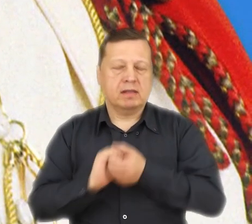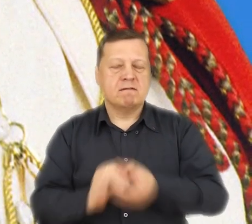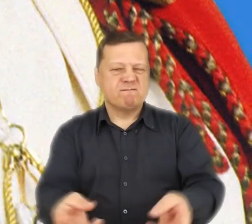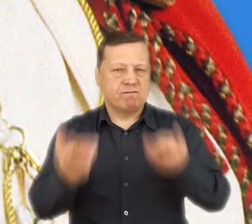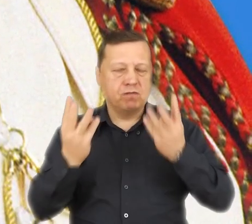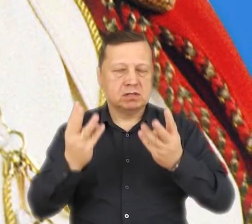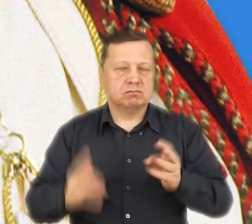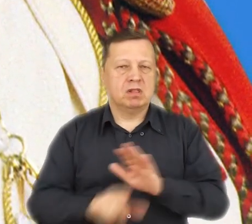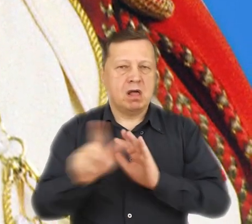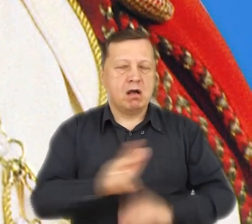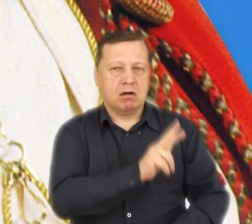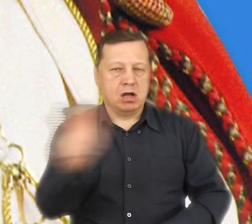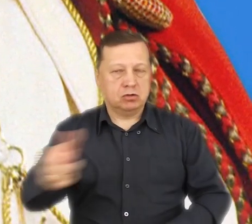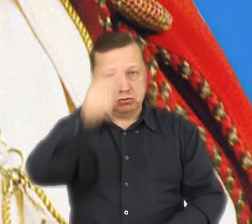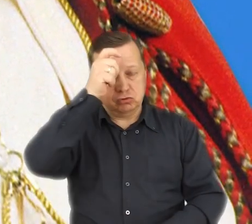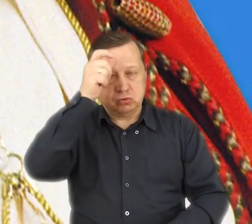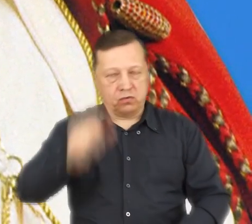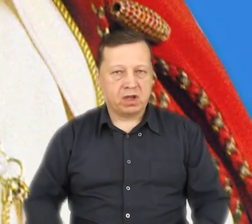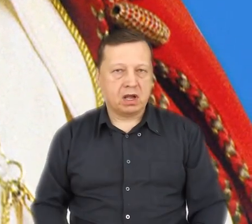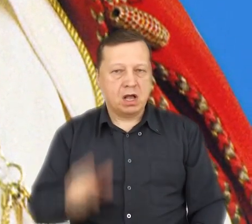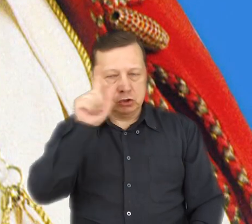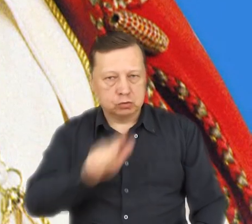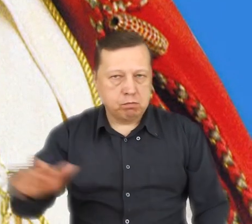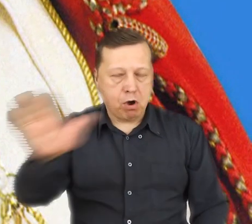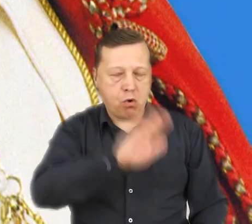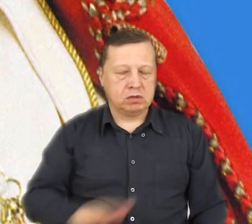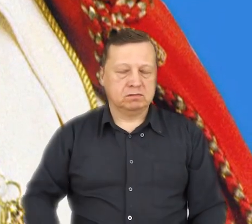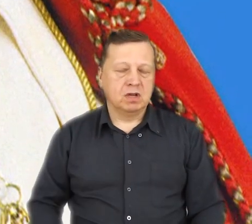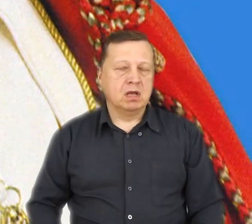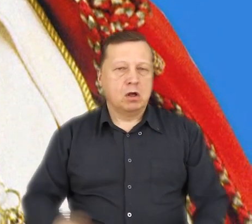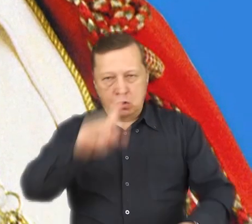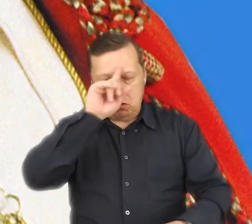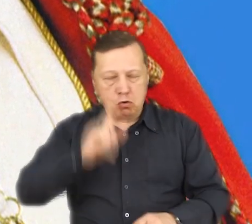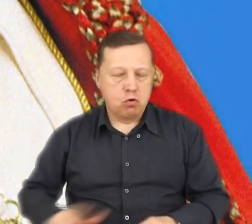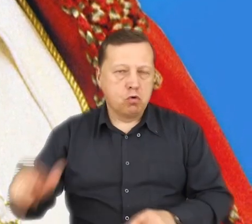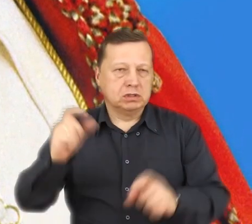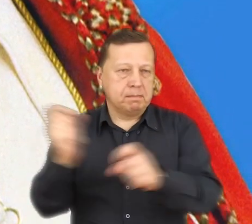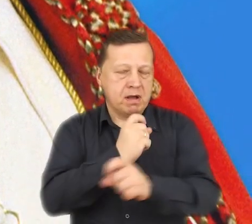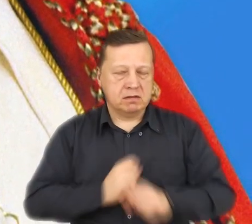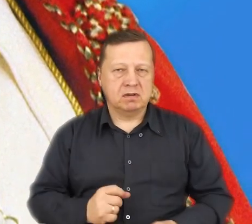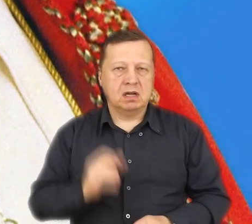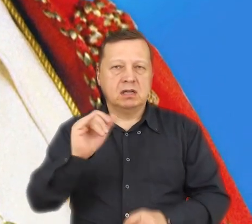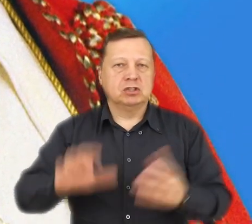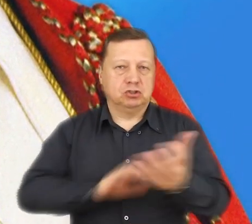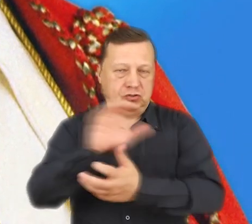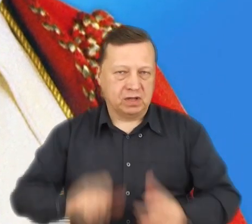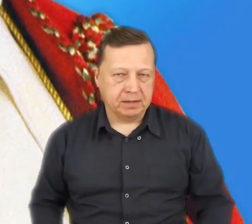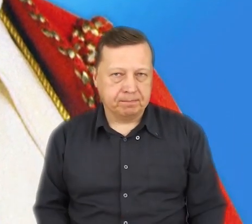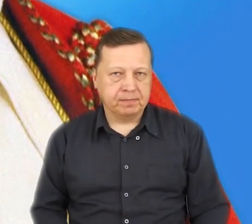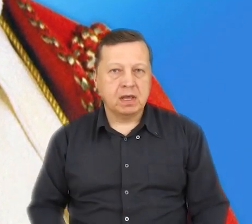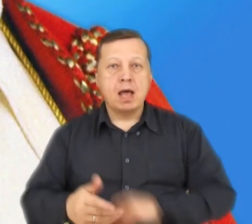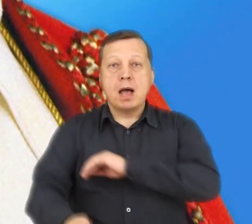pojednania w życiu każdego człowieka, społeczeństwa, narodu i całego świata.